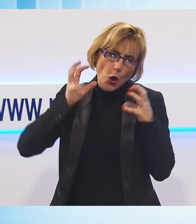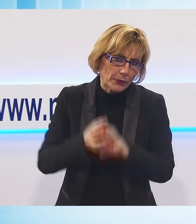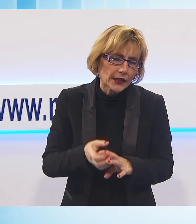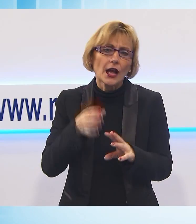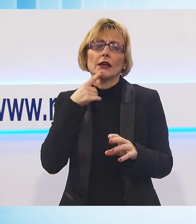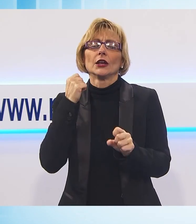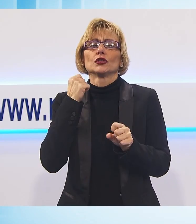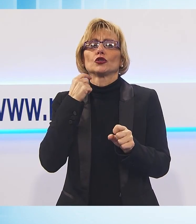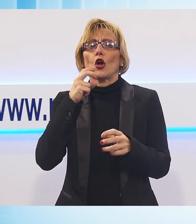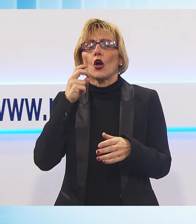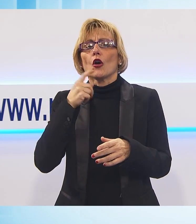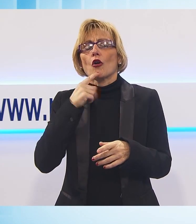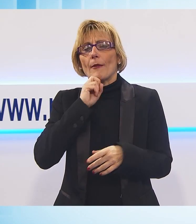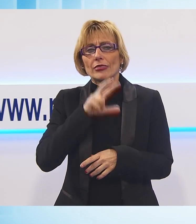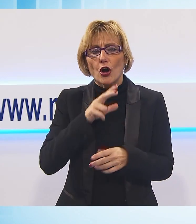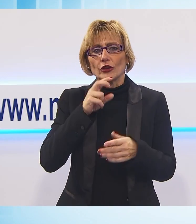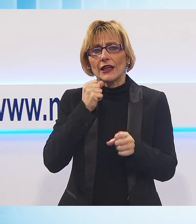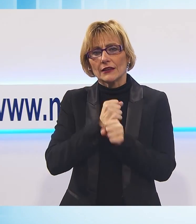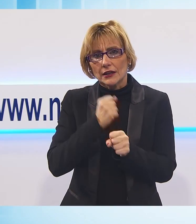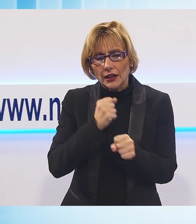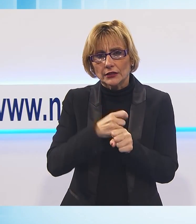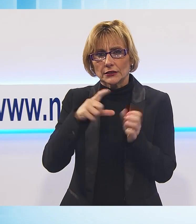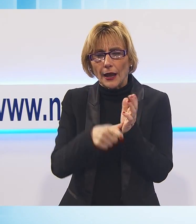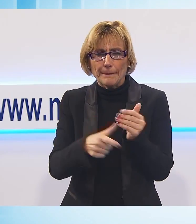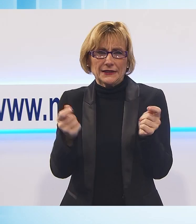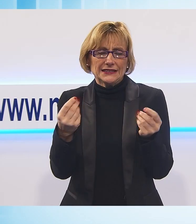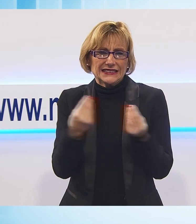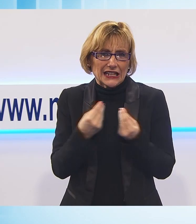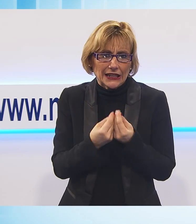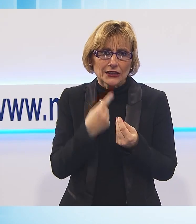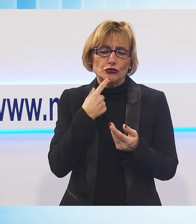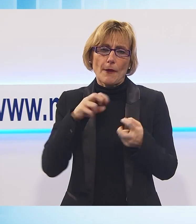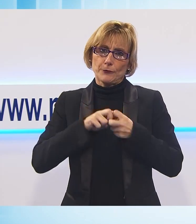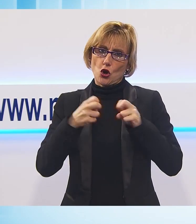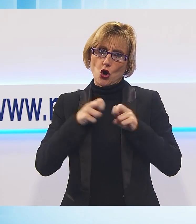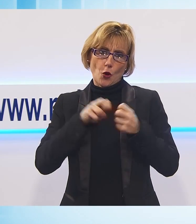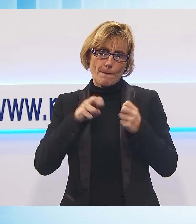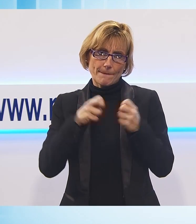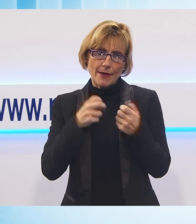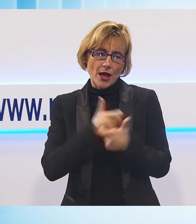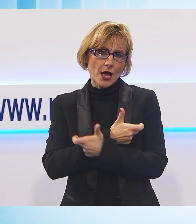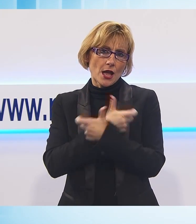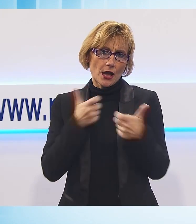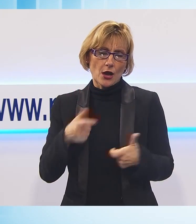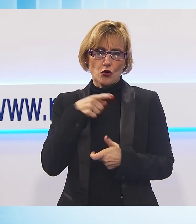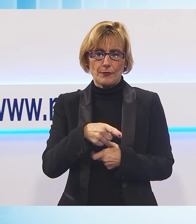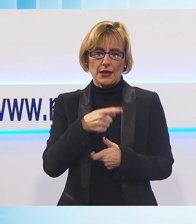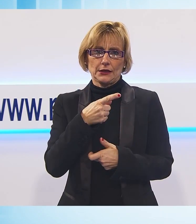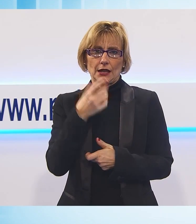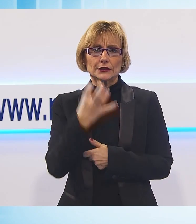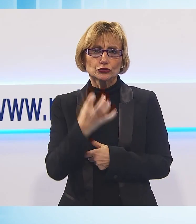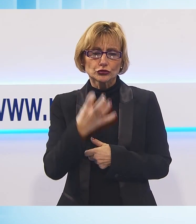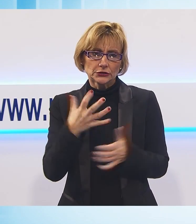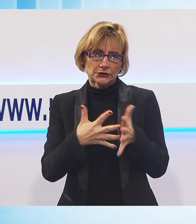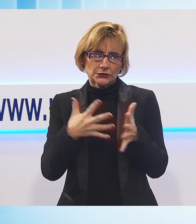di credito perché i tempi sono molto più stretti e chiaramente aumenta notevolmente quello che sono le registrazioni